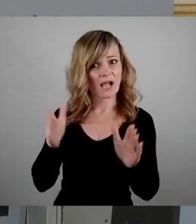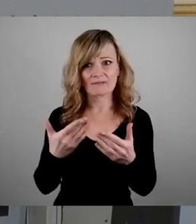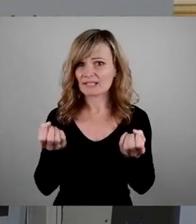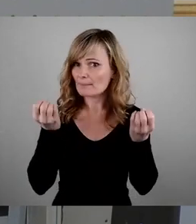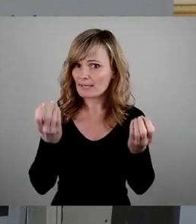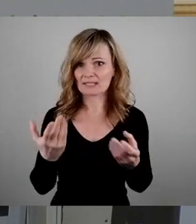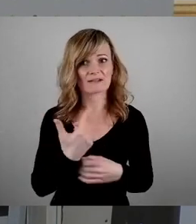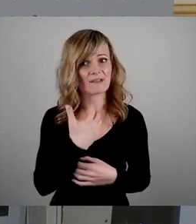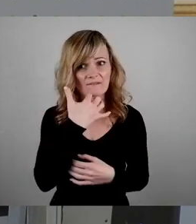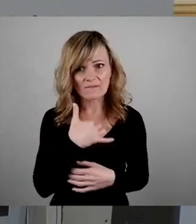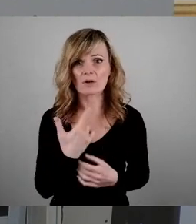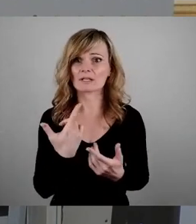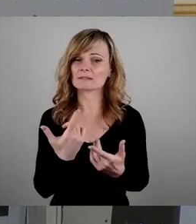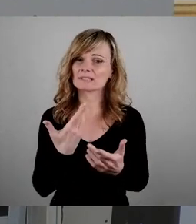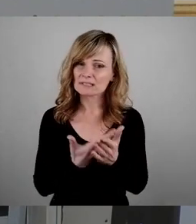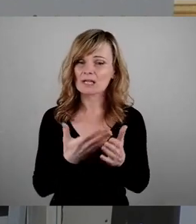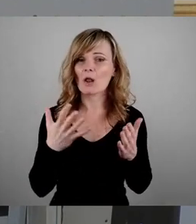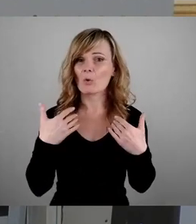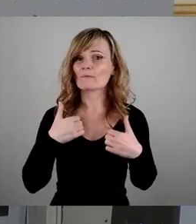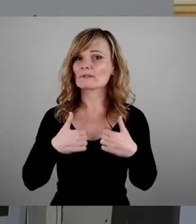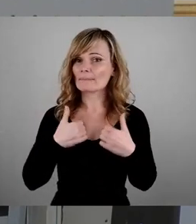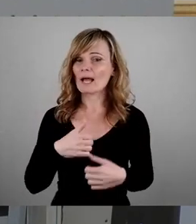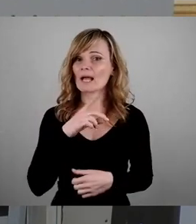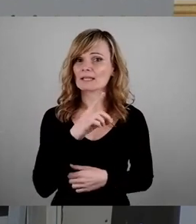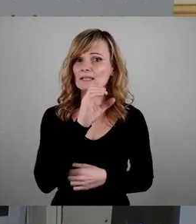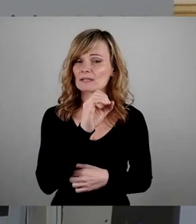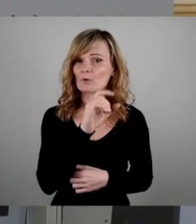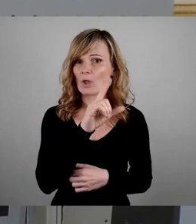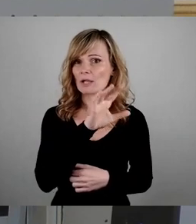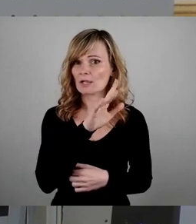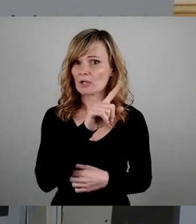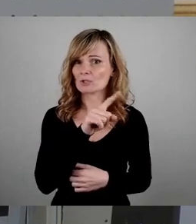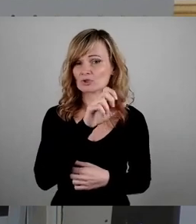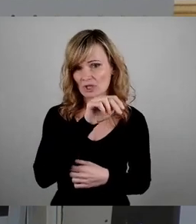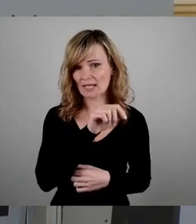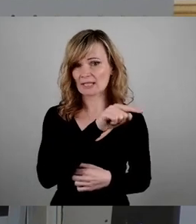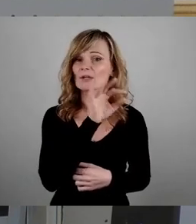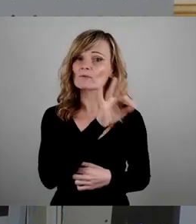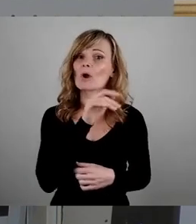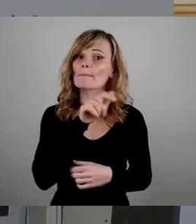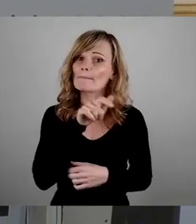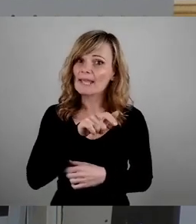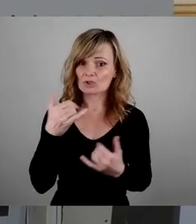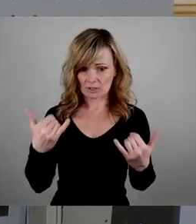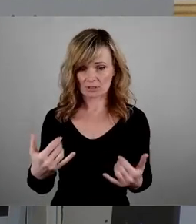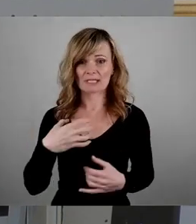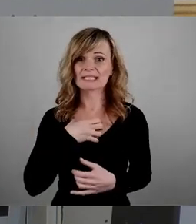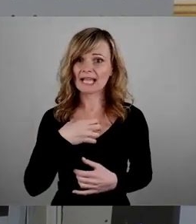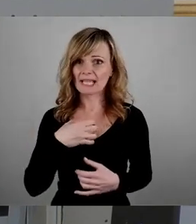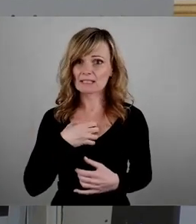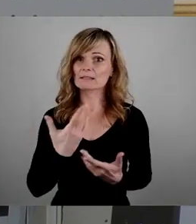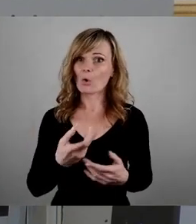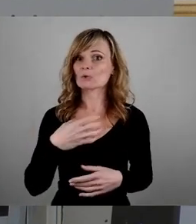erreichen, dass das Luftbad Dölchen für die Menschen in dieser Stadt und für die Menschen im Dresdner Westen